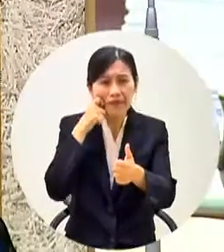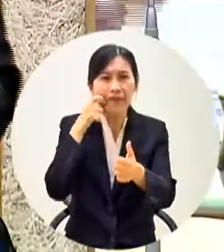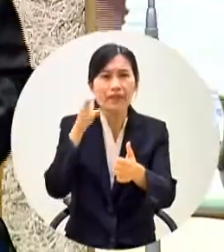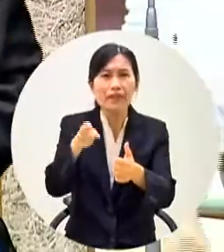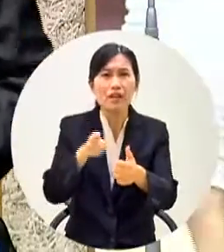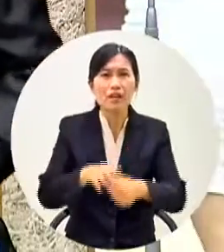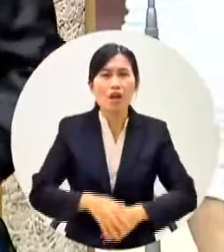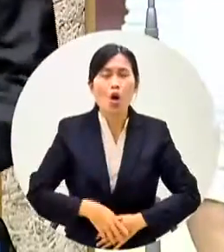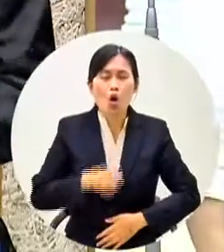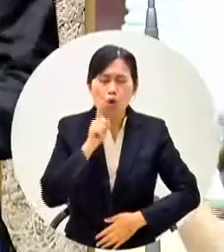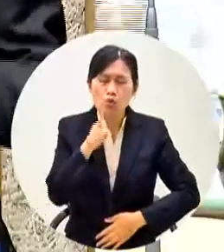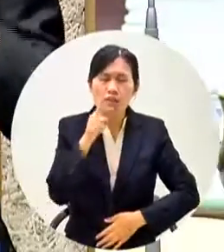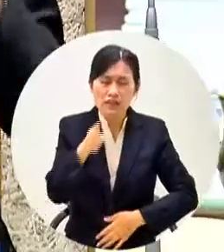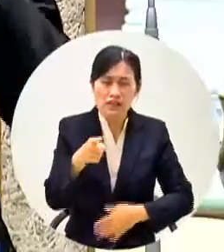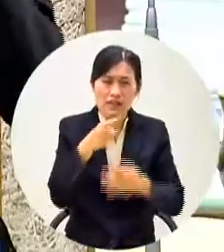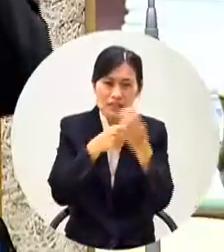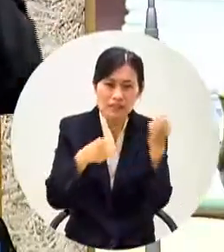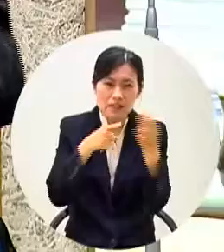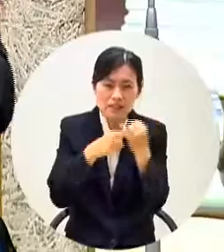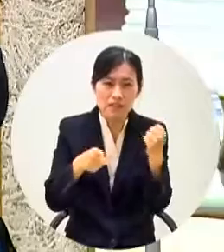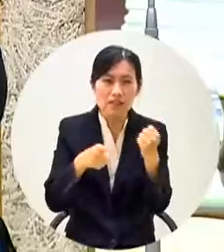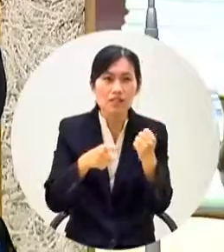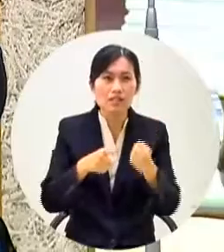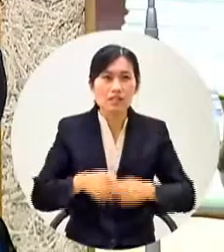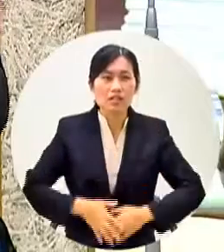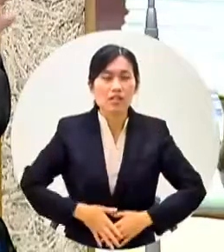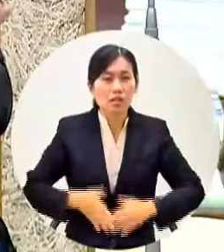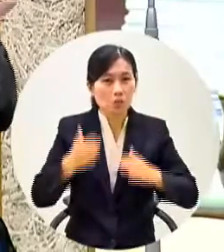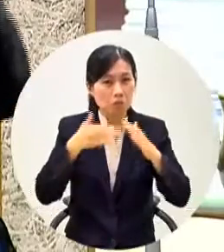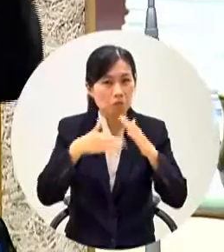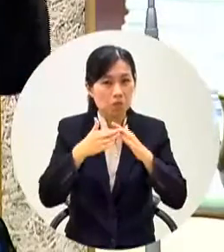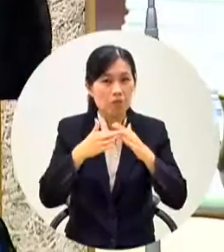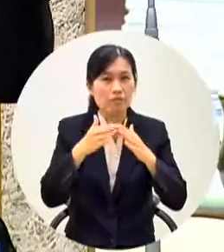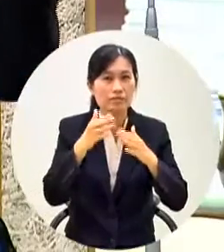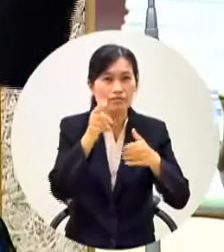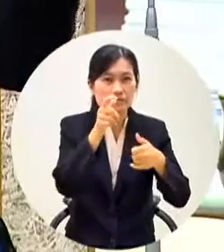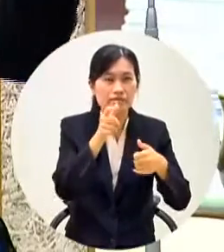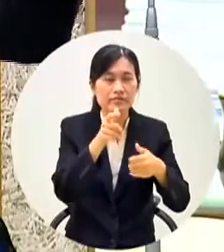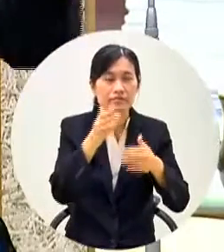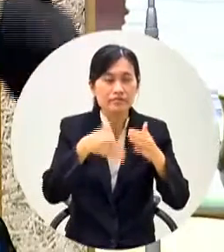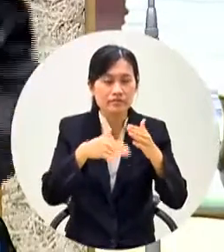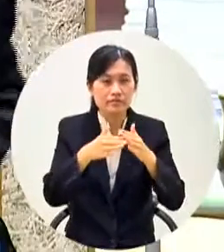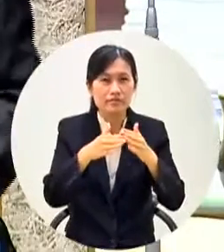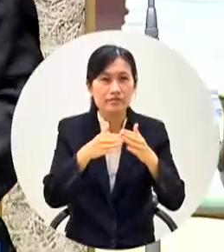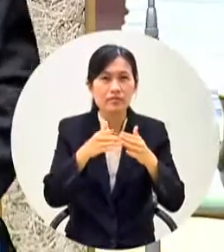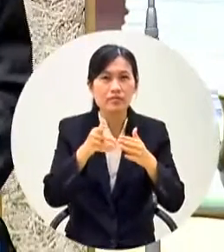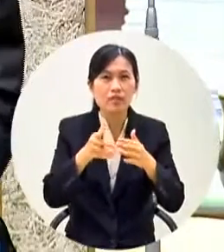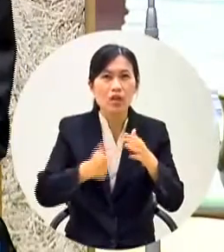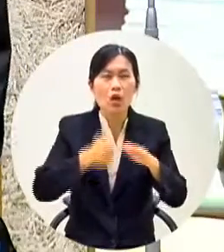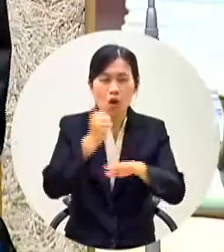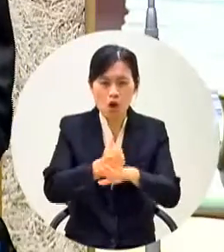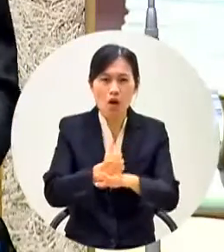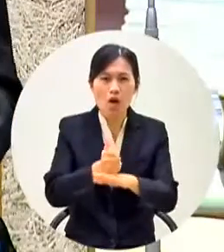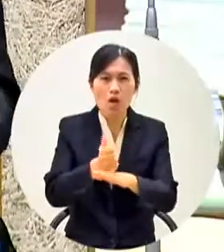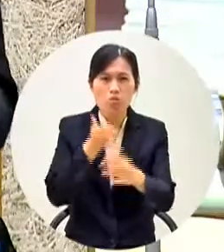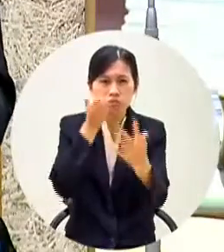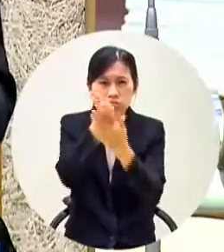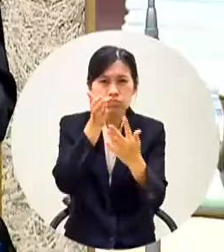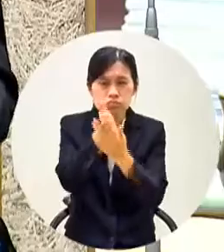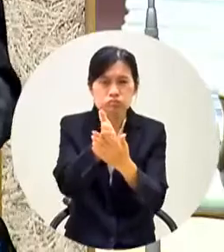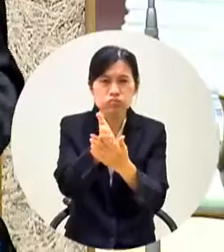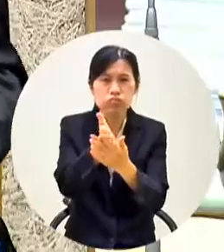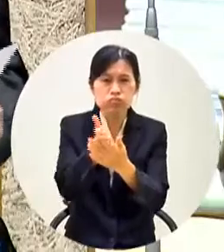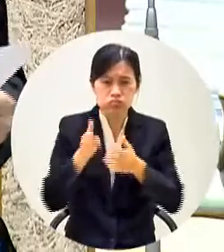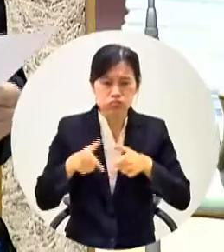教你說幾台你就說幾台我讓學校個別招標是讓學校便去處理主席你要自責這個不能